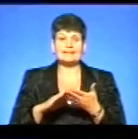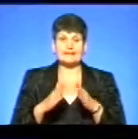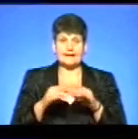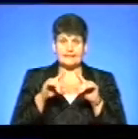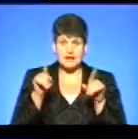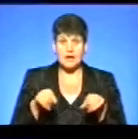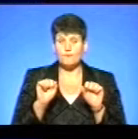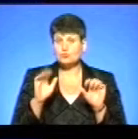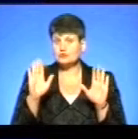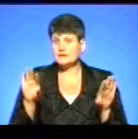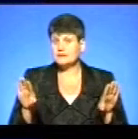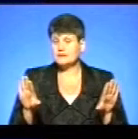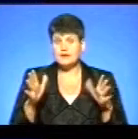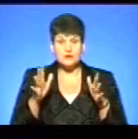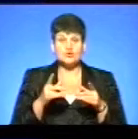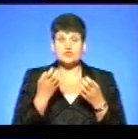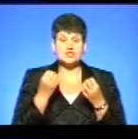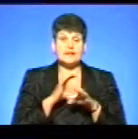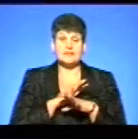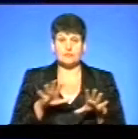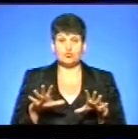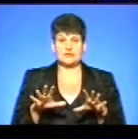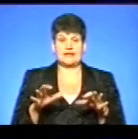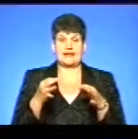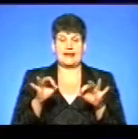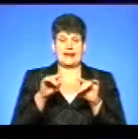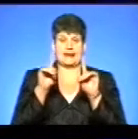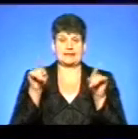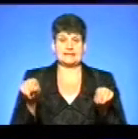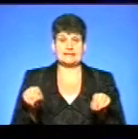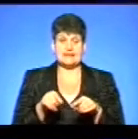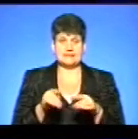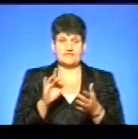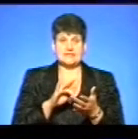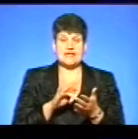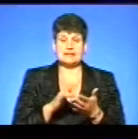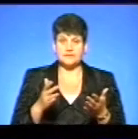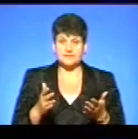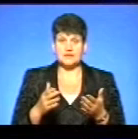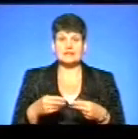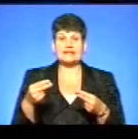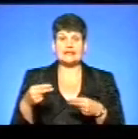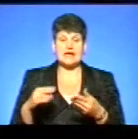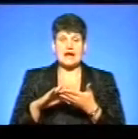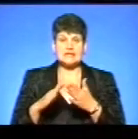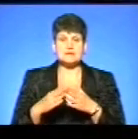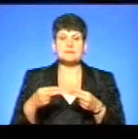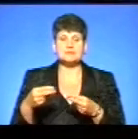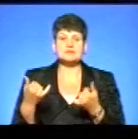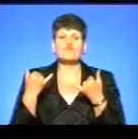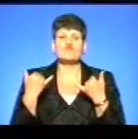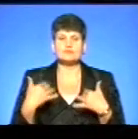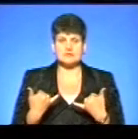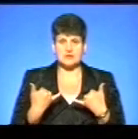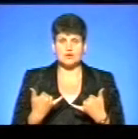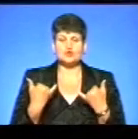може статися так, що ще не будуть ліцензовані центри сімейної… Дивіться, декларації ми підписуємо вже. Тобто, сьогодні лікар,